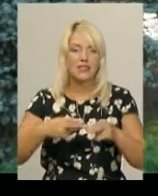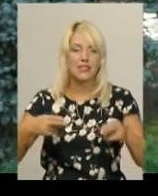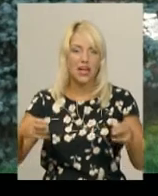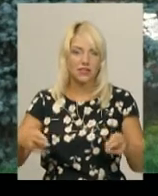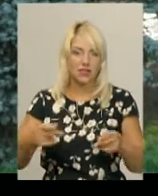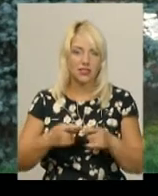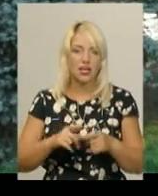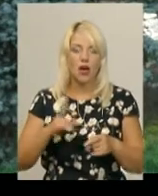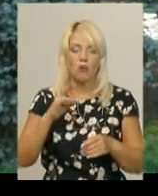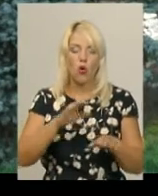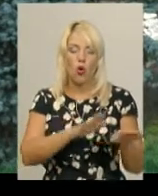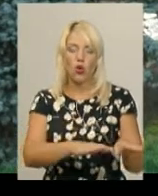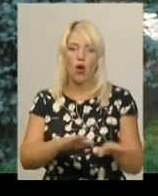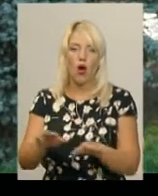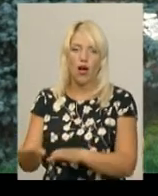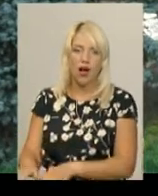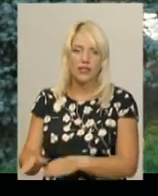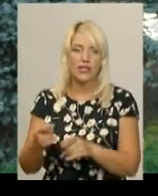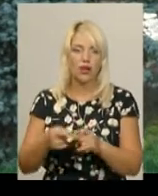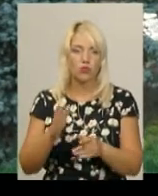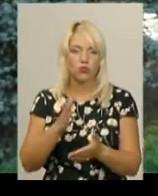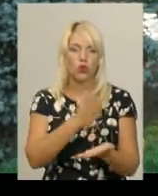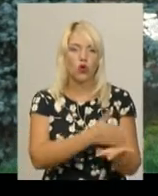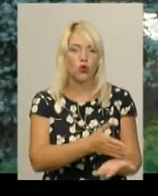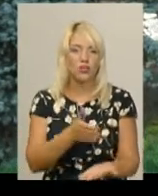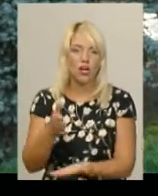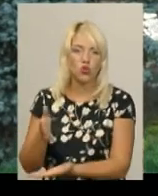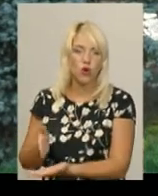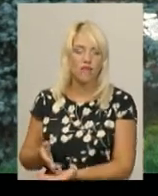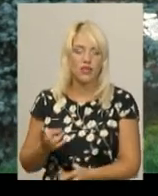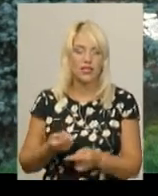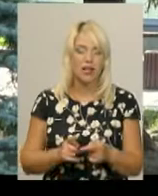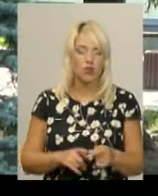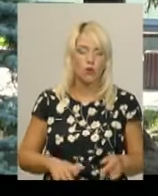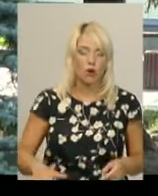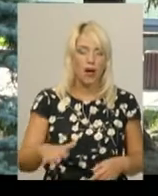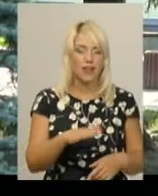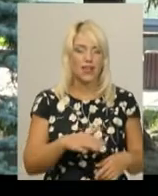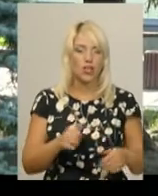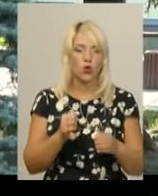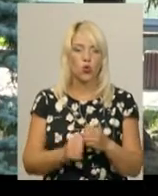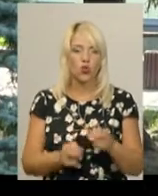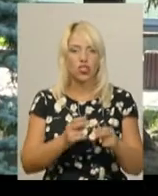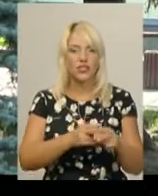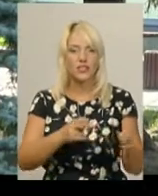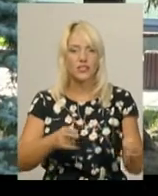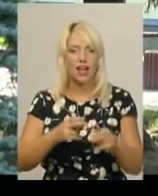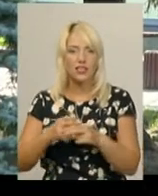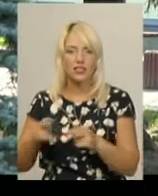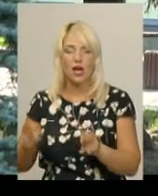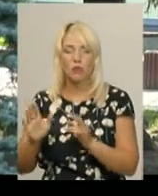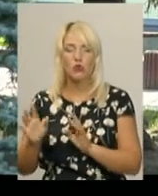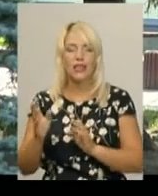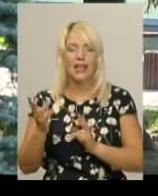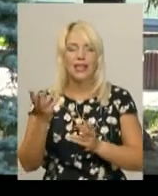тобто по локаціях ці станції будуть розташовані на цьому майданчику. І кожна станція буде стилізована